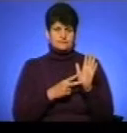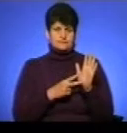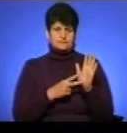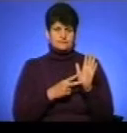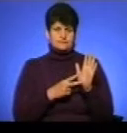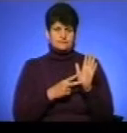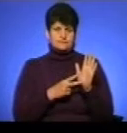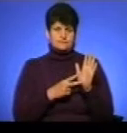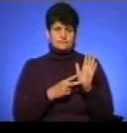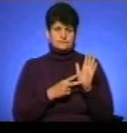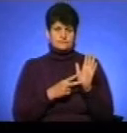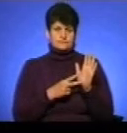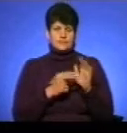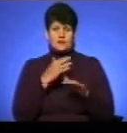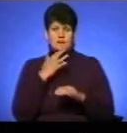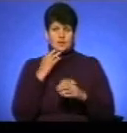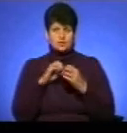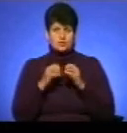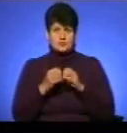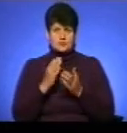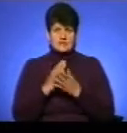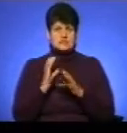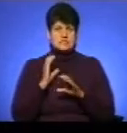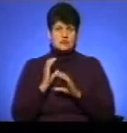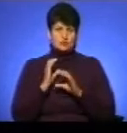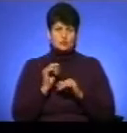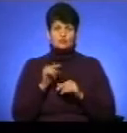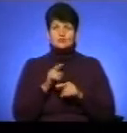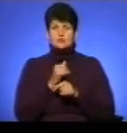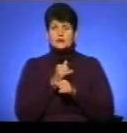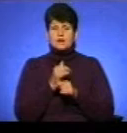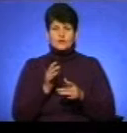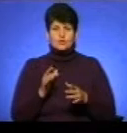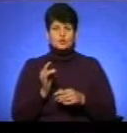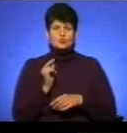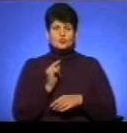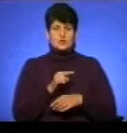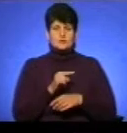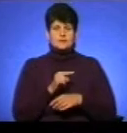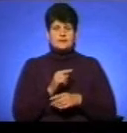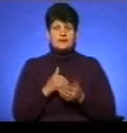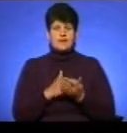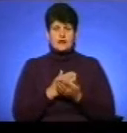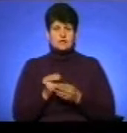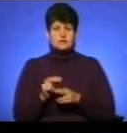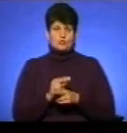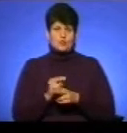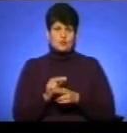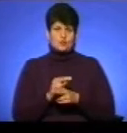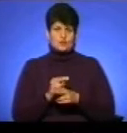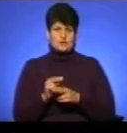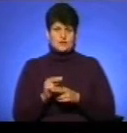Дуже багато проблем є з автобусами, тому що ми не можемо їх якісно відремонтувати.